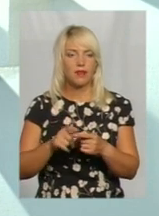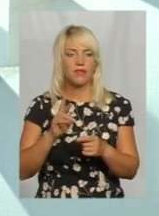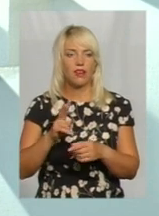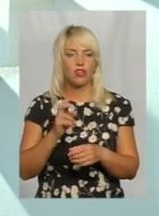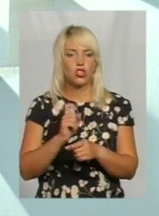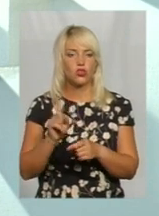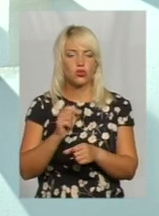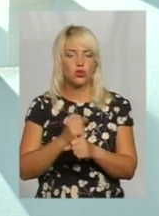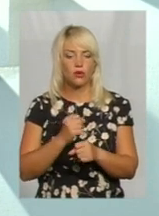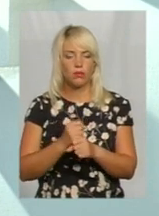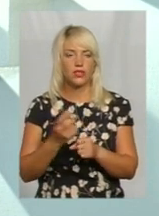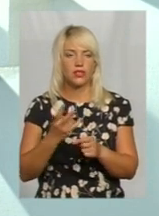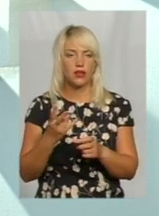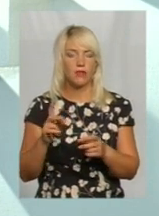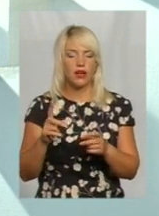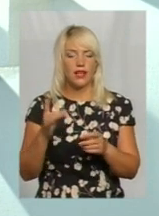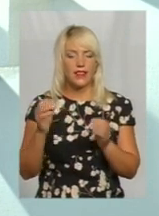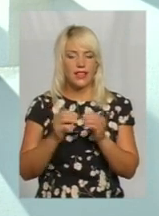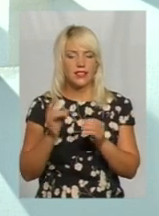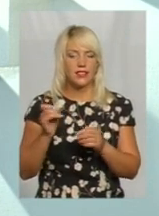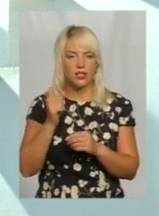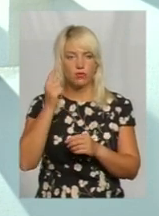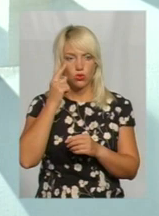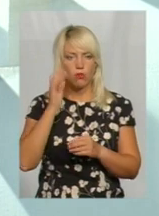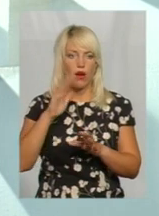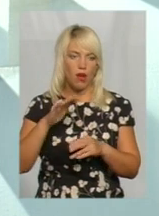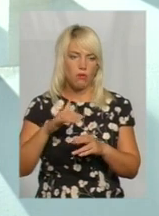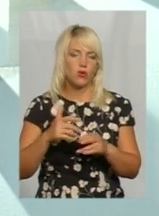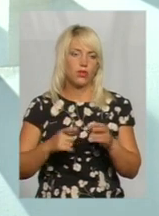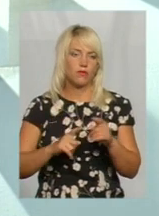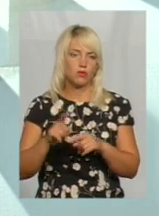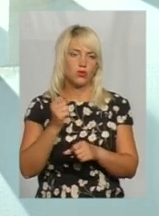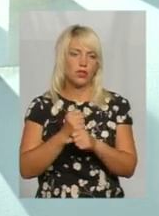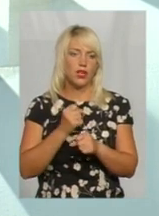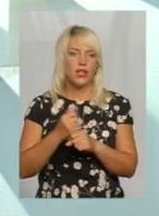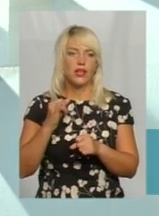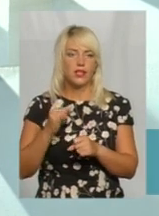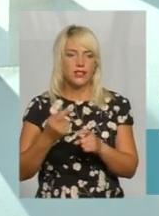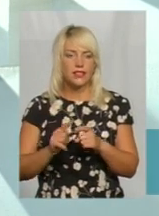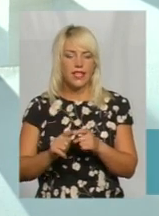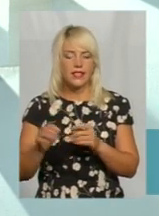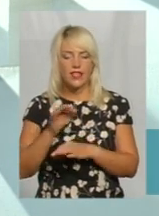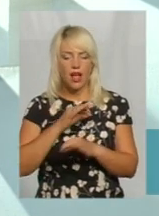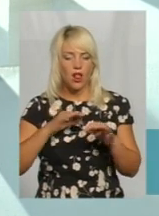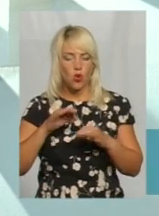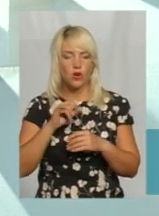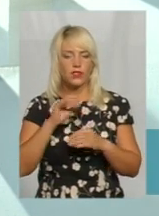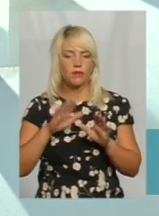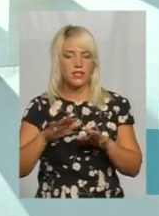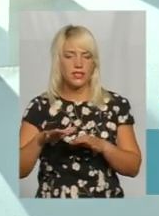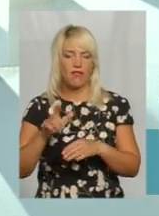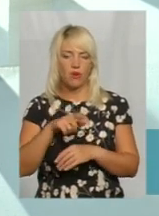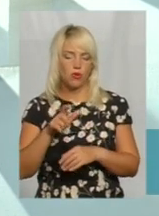відмірити, тільки один раз відрізати. Тобто, оцей діалог з місцевими жителями, він, напевно, вже буде